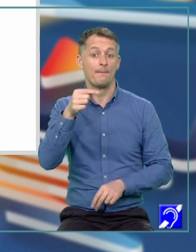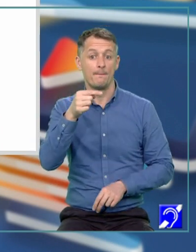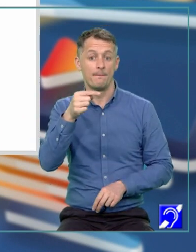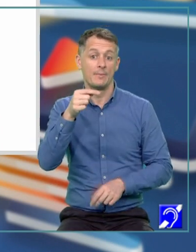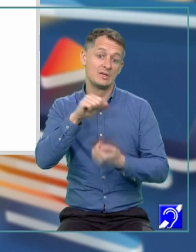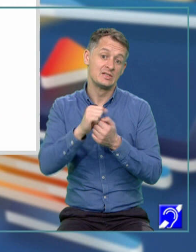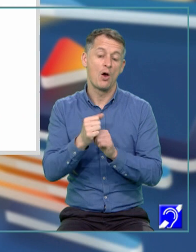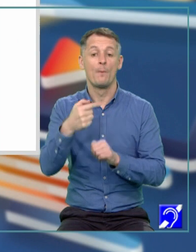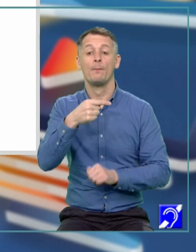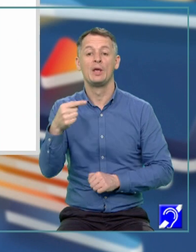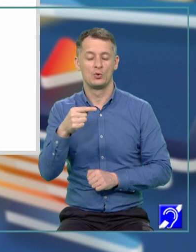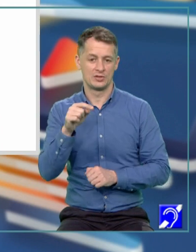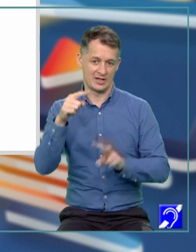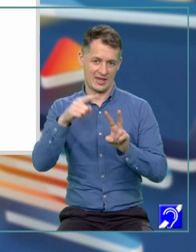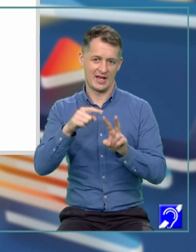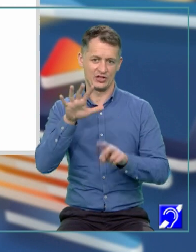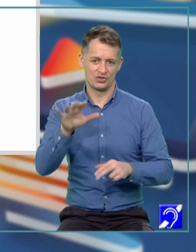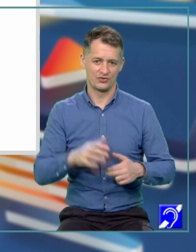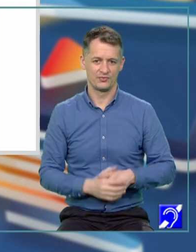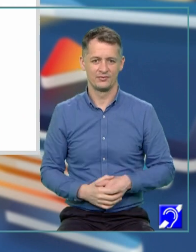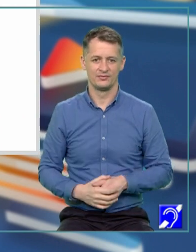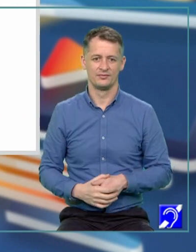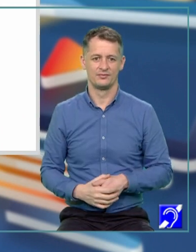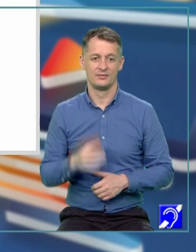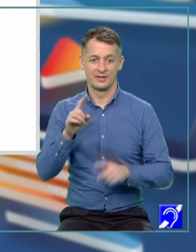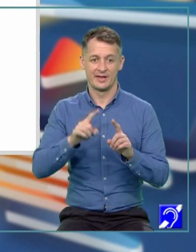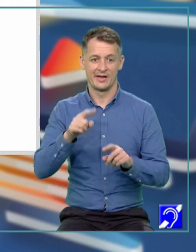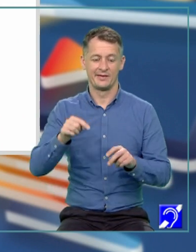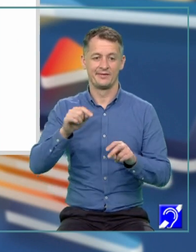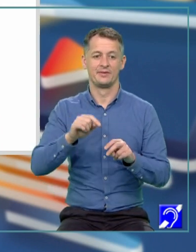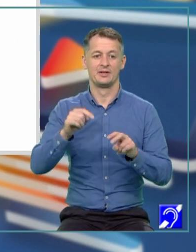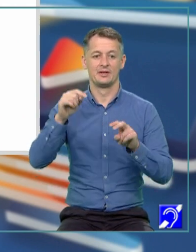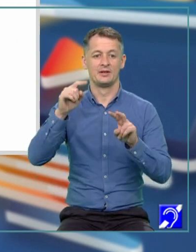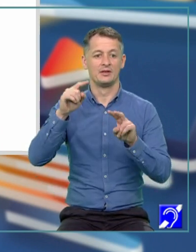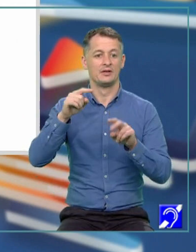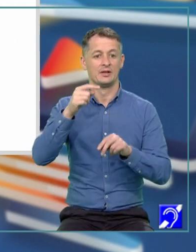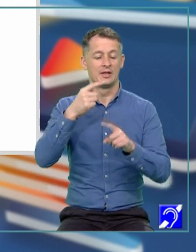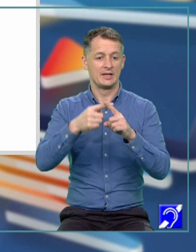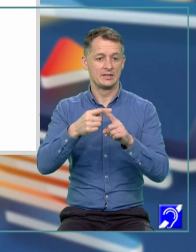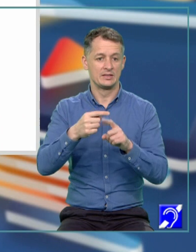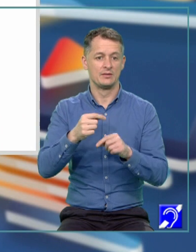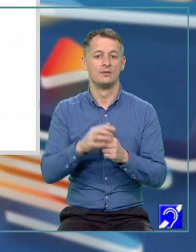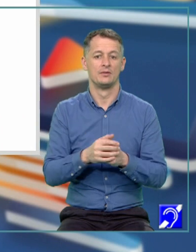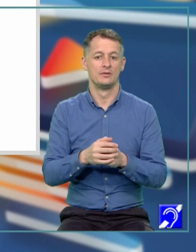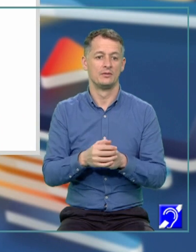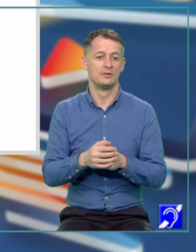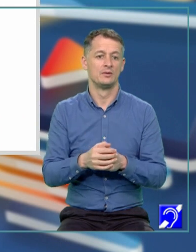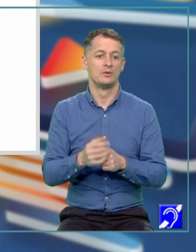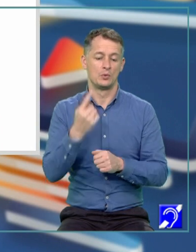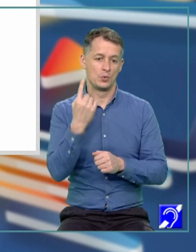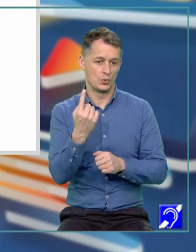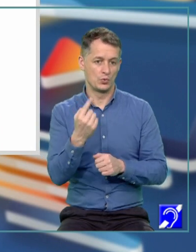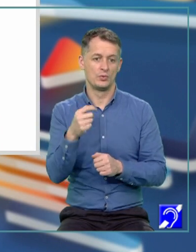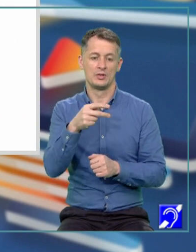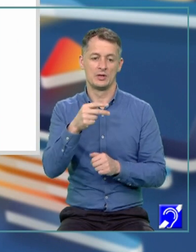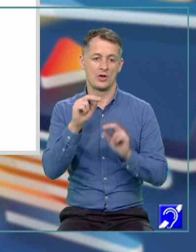din 5. Dacă X minus 1 este radical din 5, obținem soluția X1